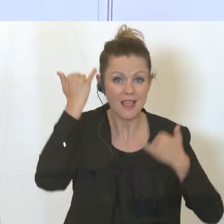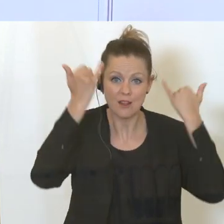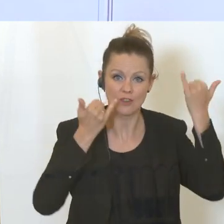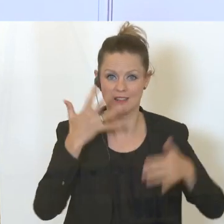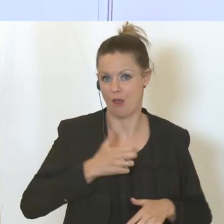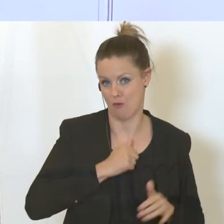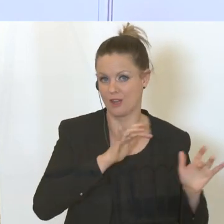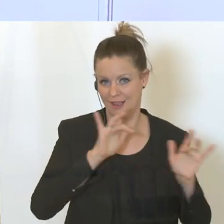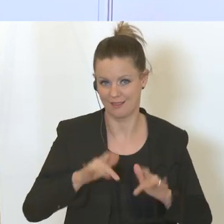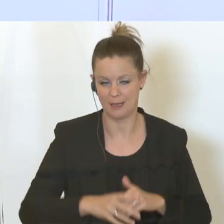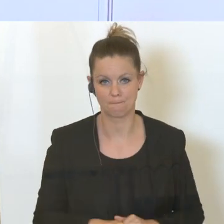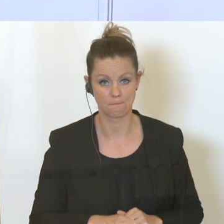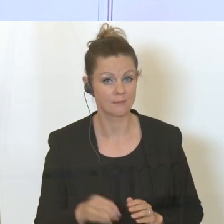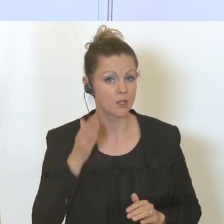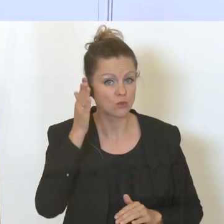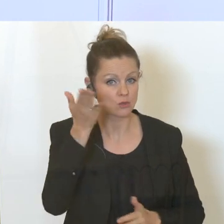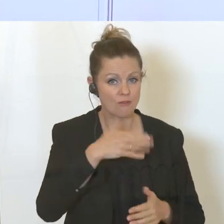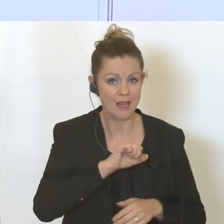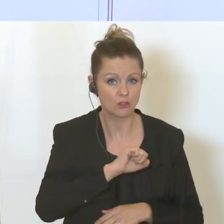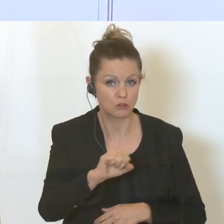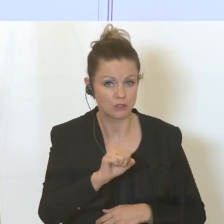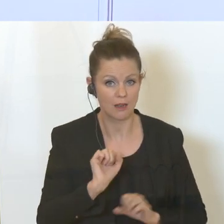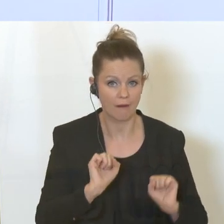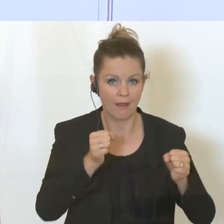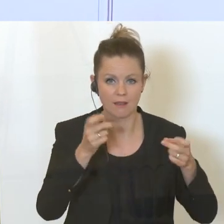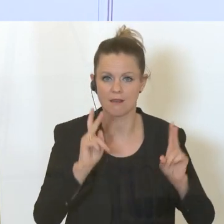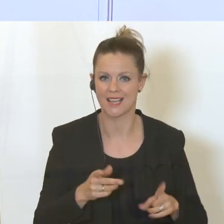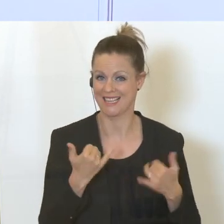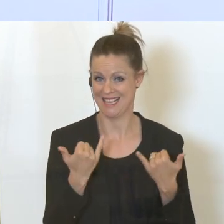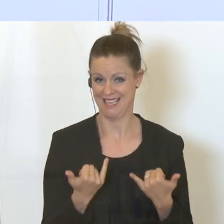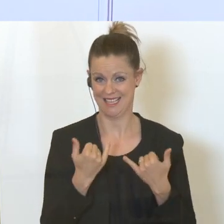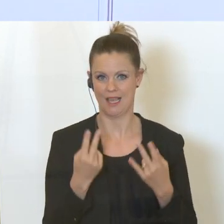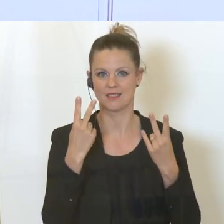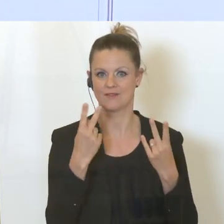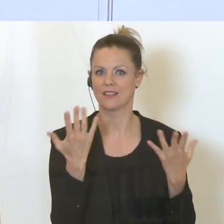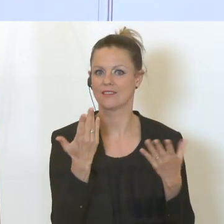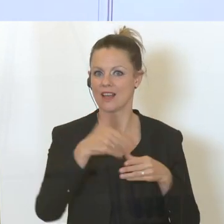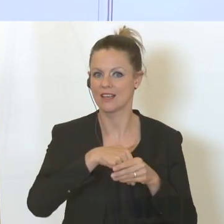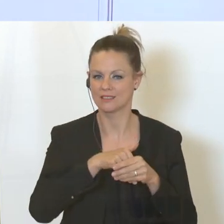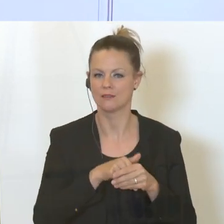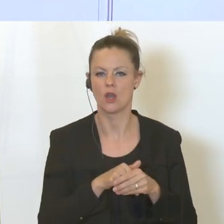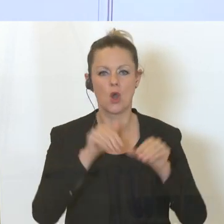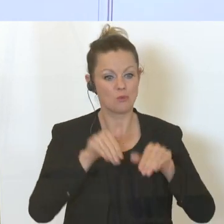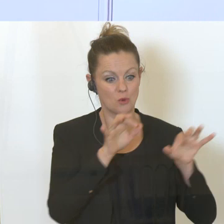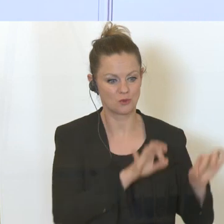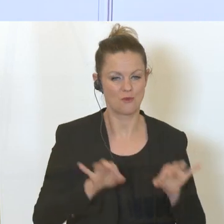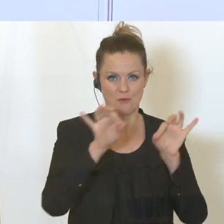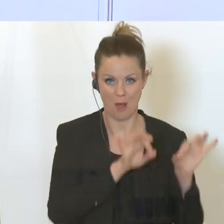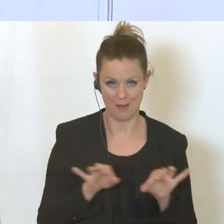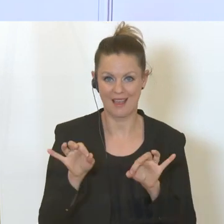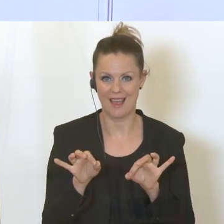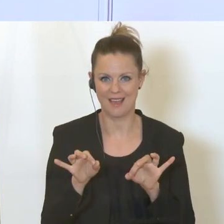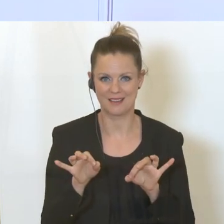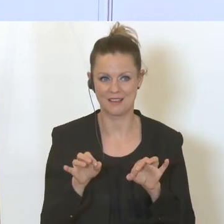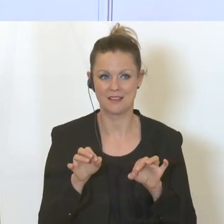sind. Um in der Zukunft noch schneller agieren zu können, ist es jetzt wichtig, dass wir uns vorbereiten auf allfällige